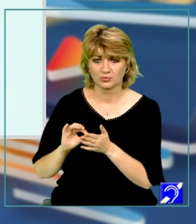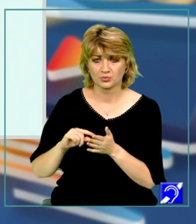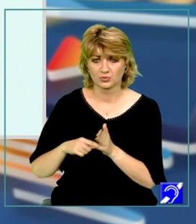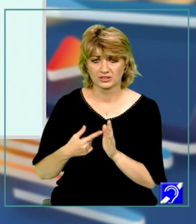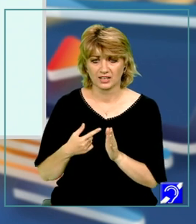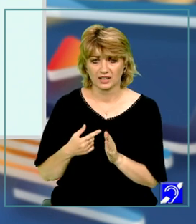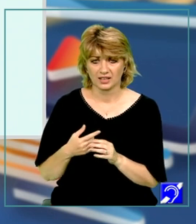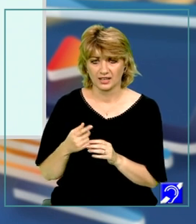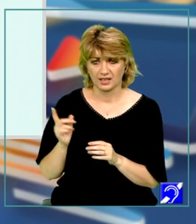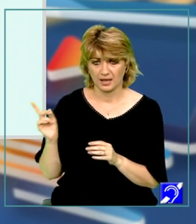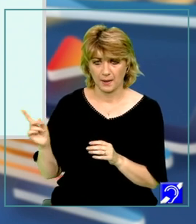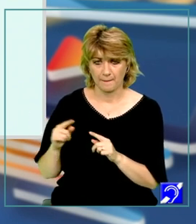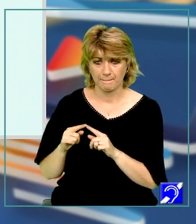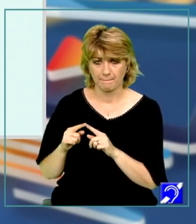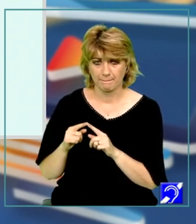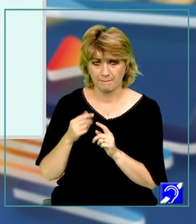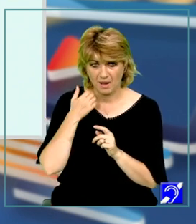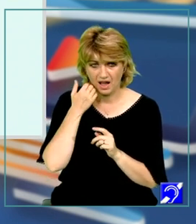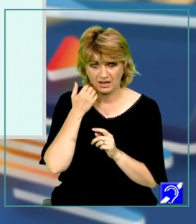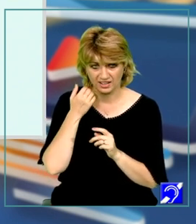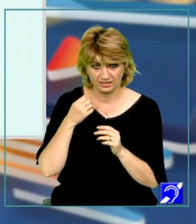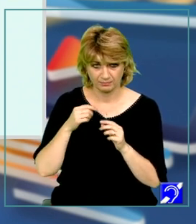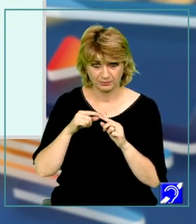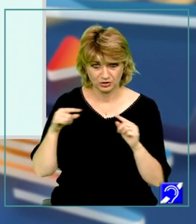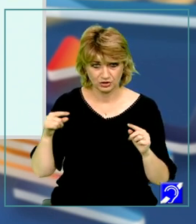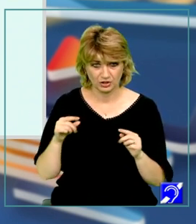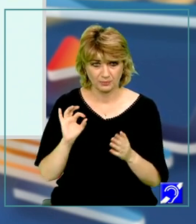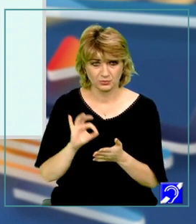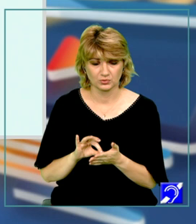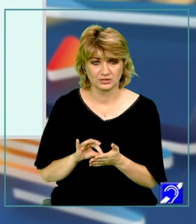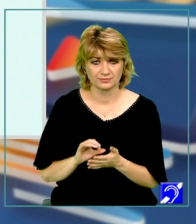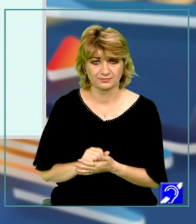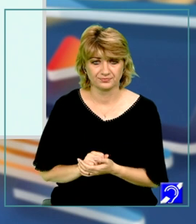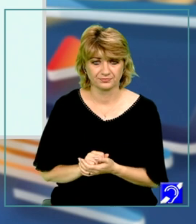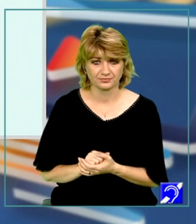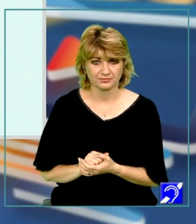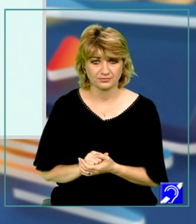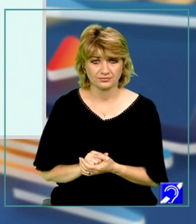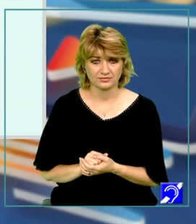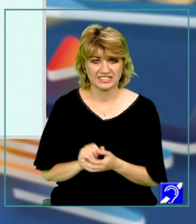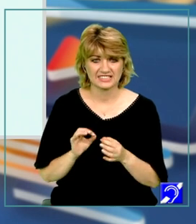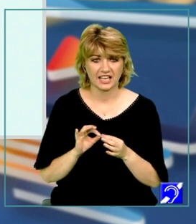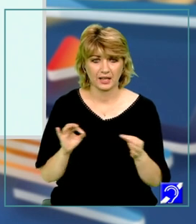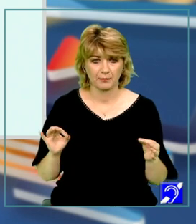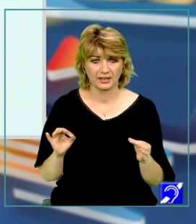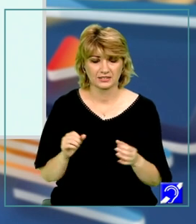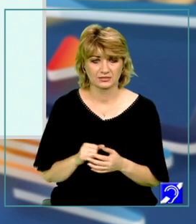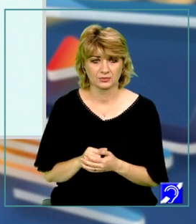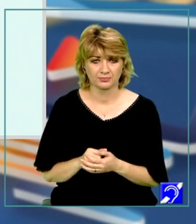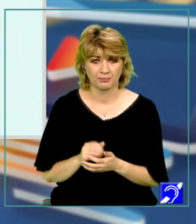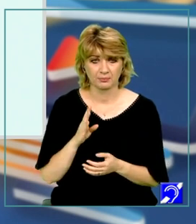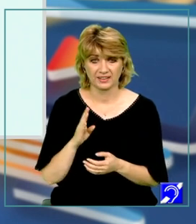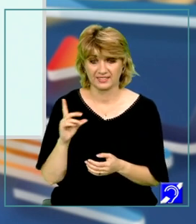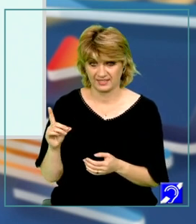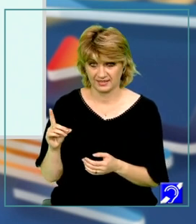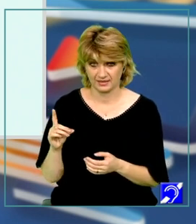Această margine a hârtiei am marcat-o ca fiind segmentul numit BD iar